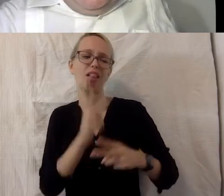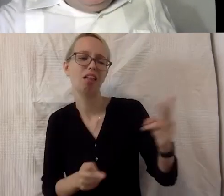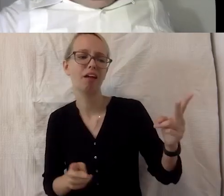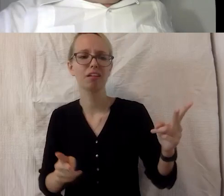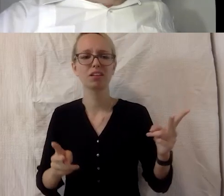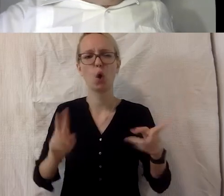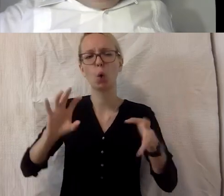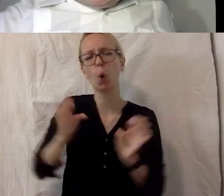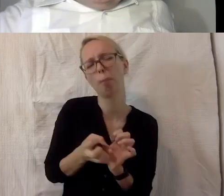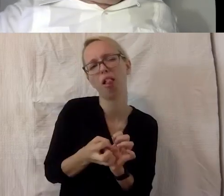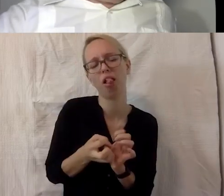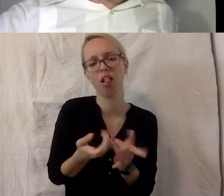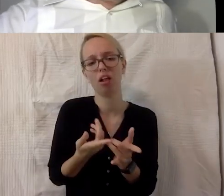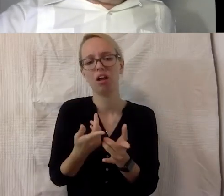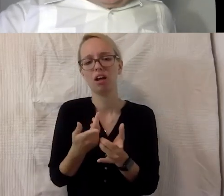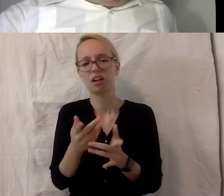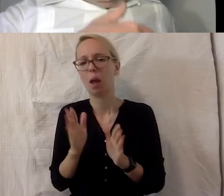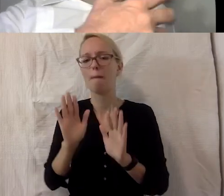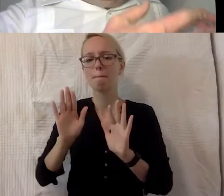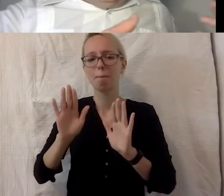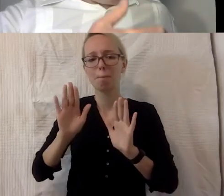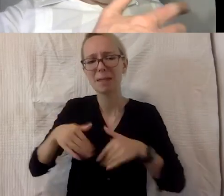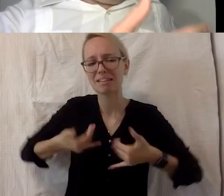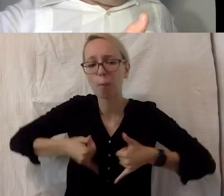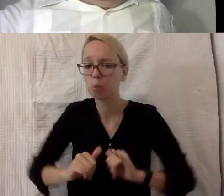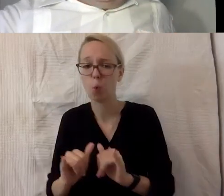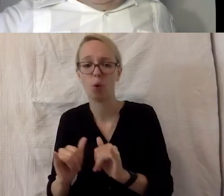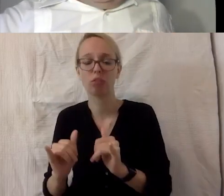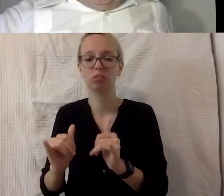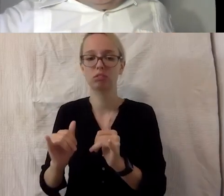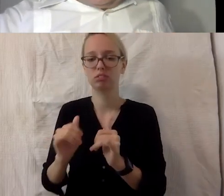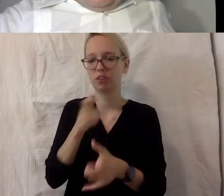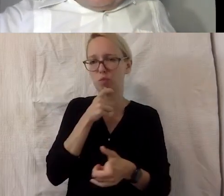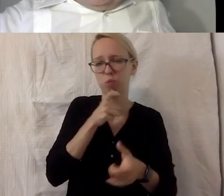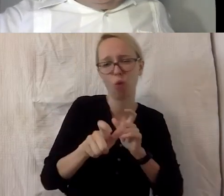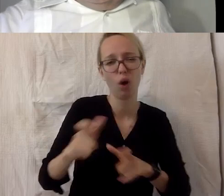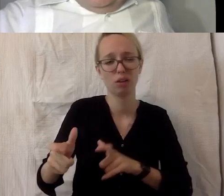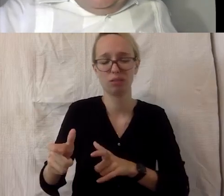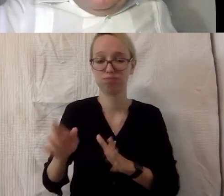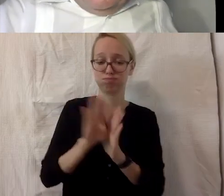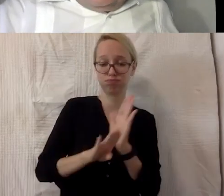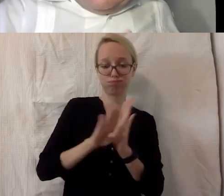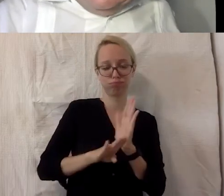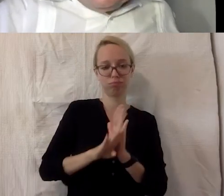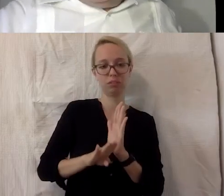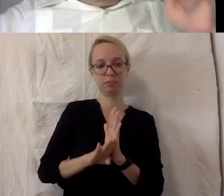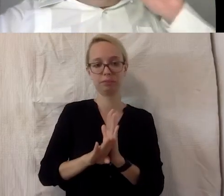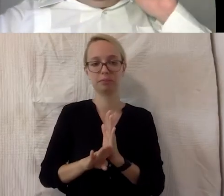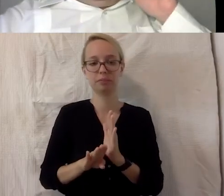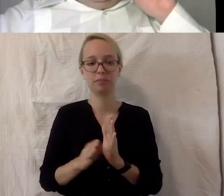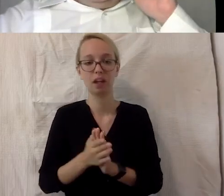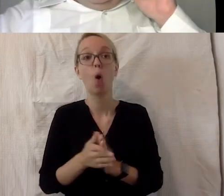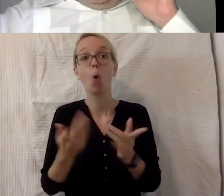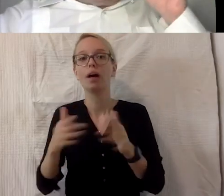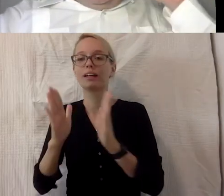Krüppel, es waren die Missgeburten, da gab es natürlich nur eine Form von, sagen wir mal, von karitativen Wirken. Die Kirche hat nicht sehr